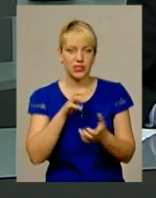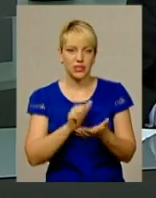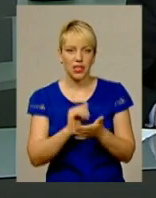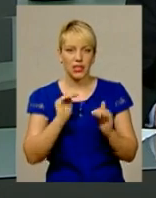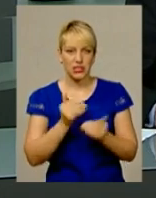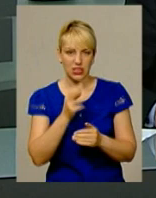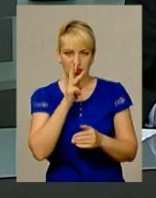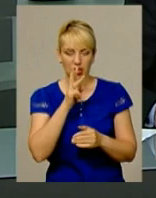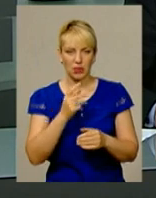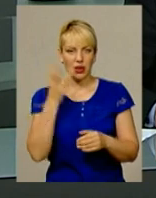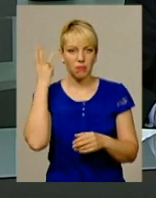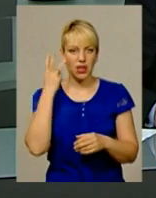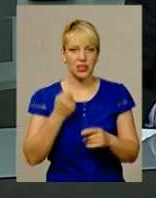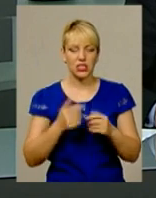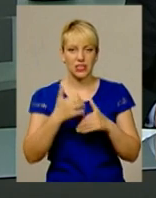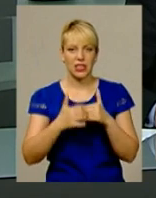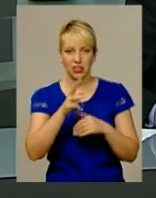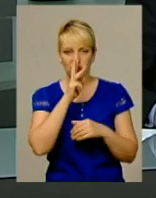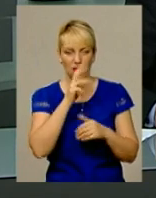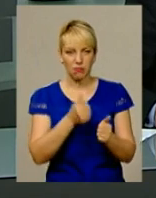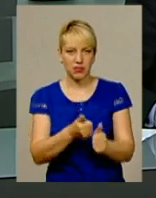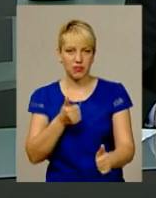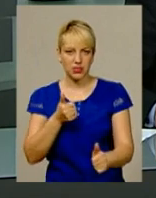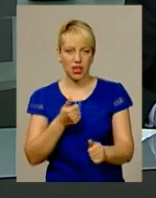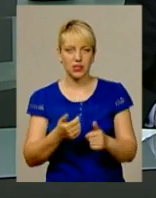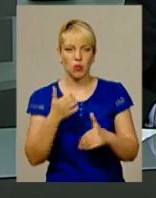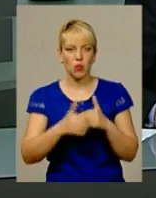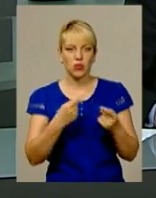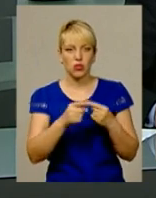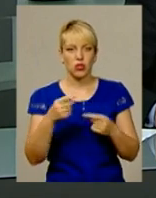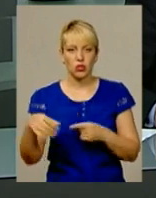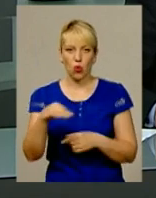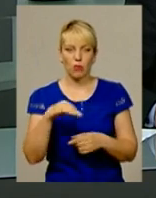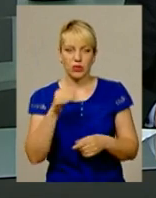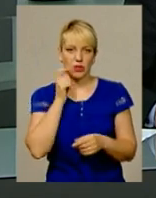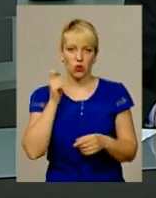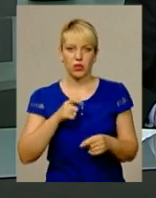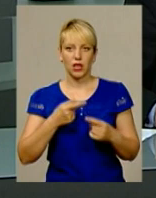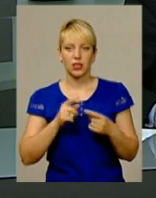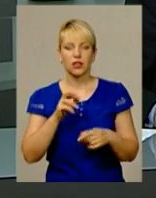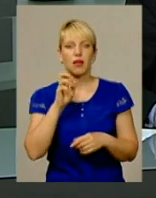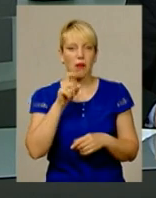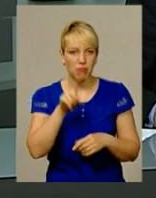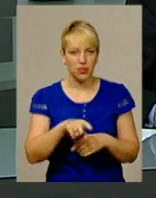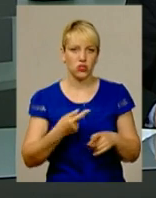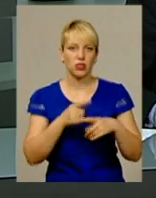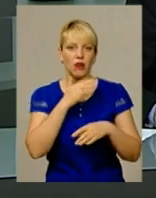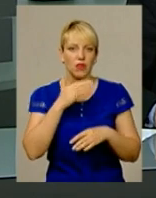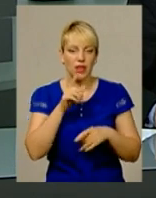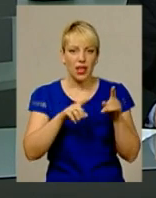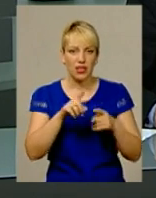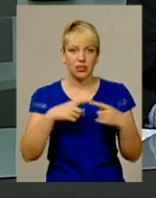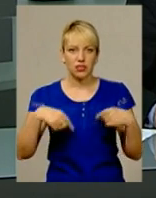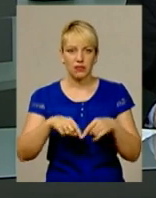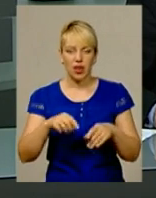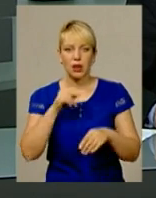Хмельниччина за показником середньої зарплати пасе задніх з-поміж інших областей України. Ба більше, в деяких сферах працівники